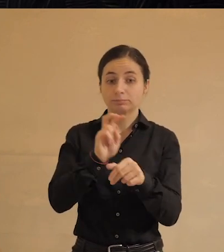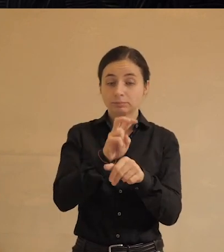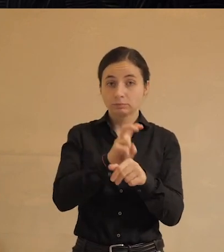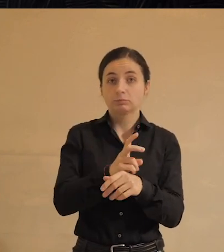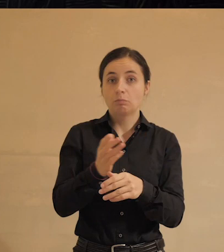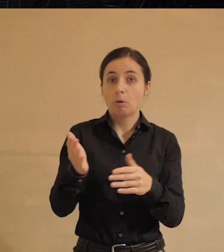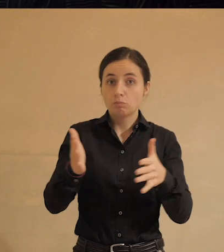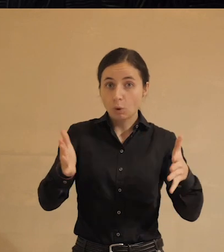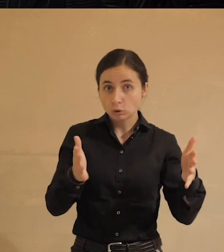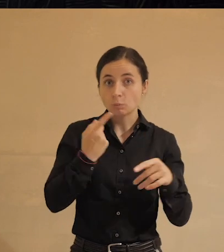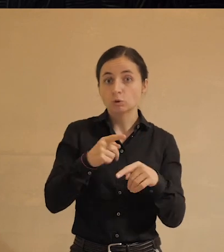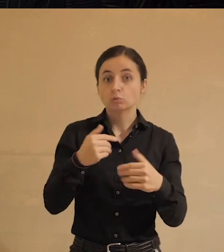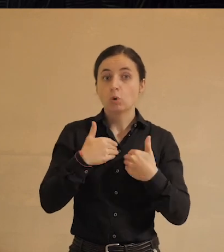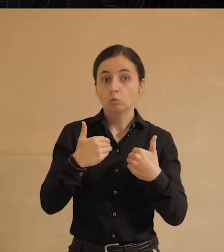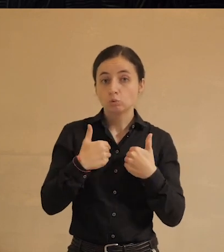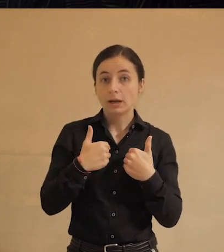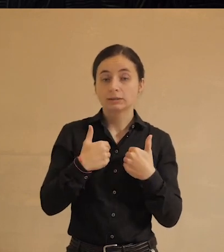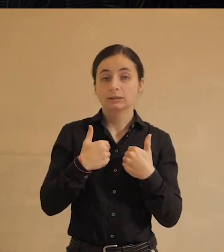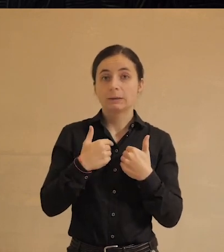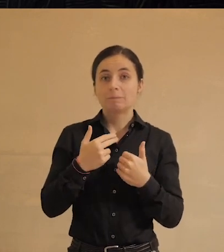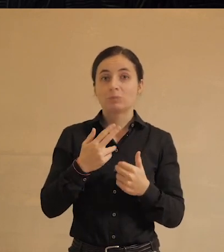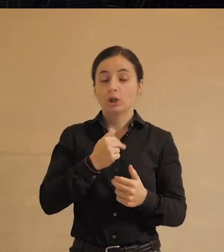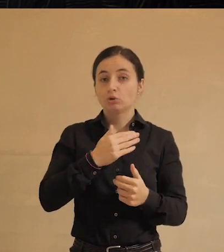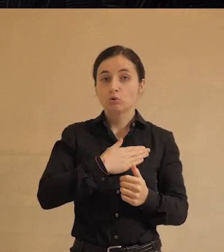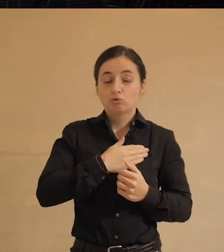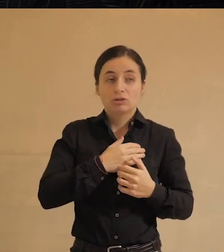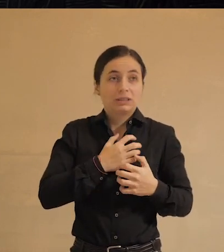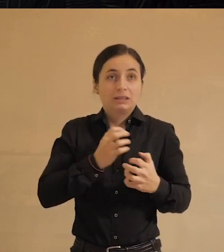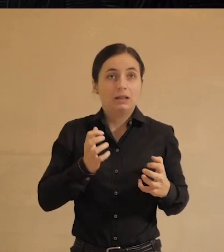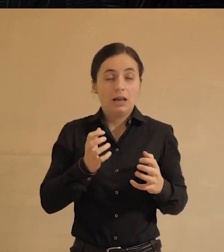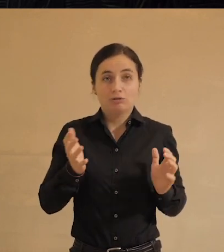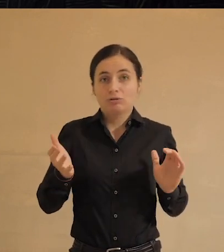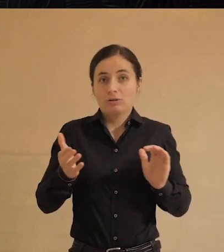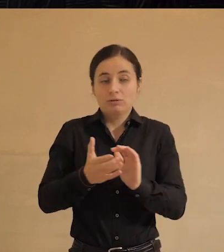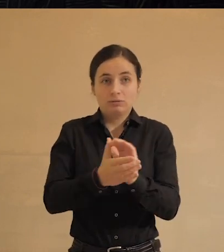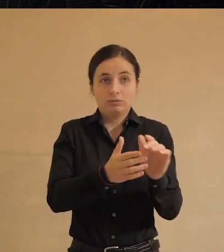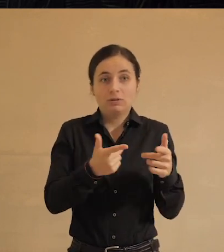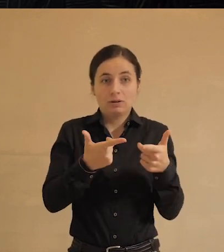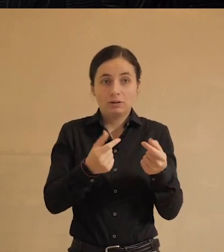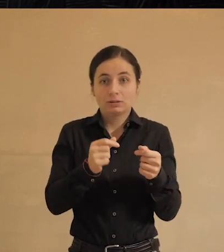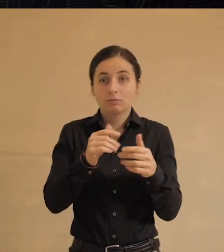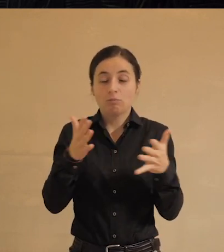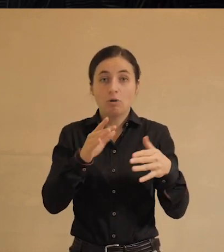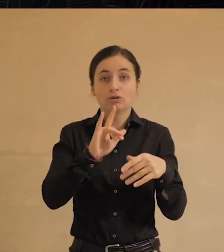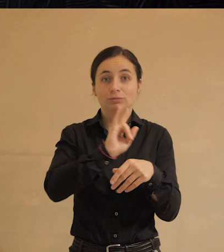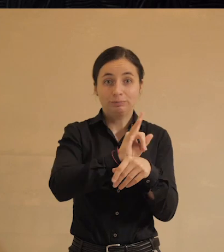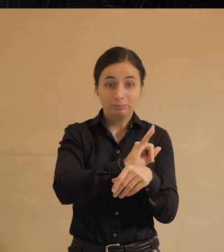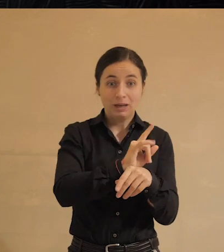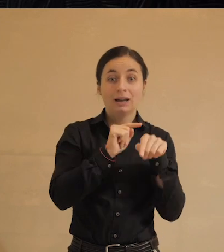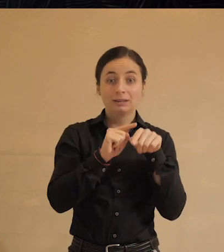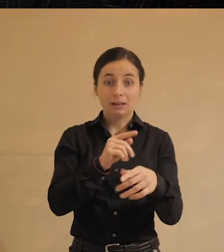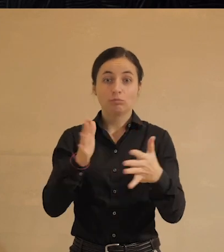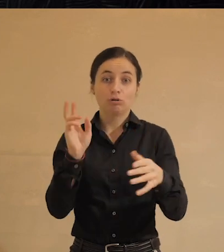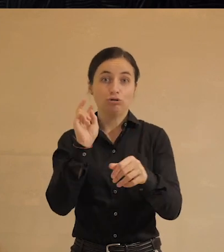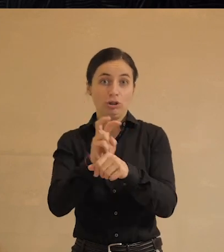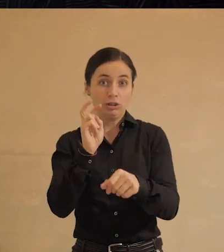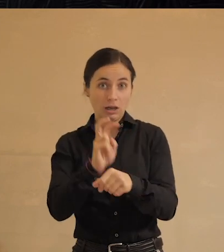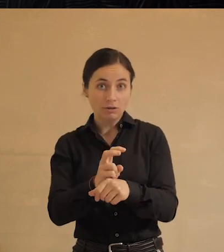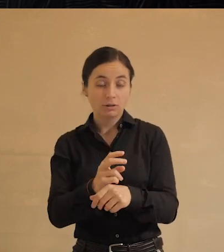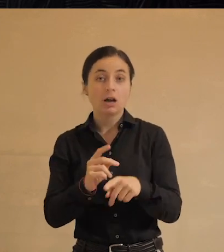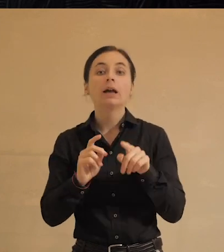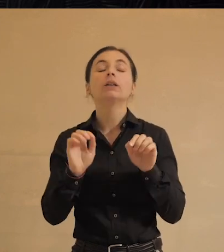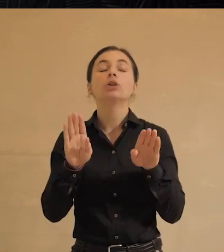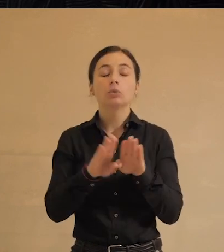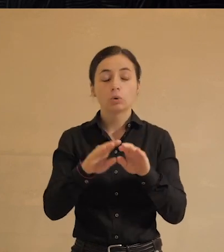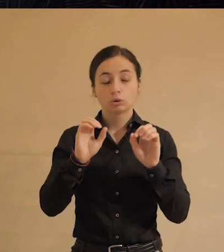нас побольше. Потому что у нас душераздирающая совершенно корреляция по стране, где больше фальсификаций, там и больше явки. Эта явка тоже может быть